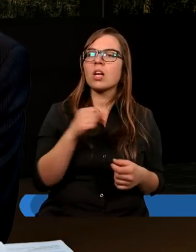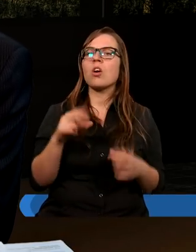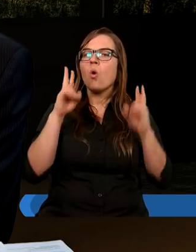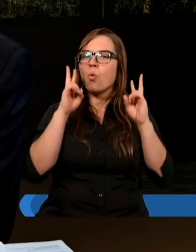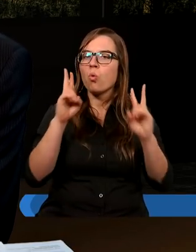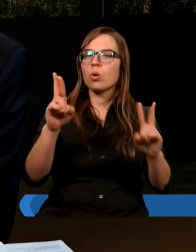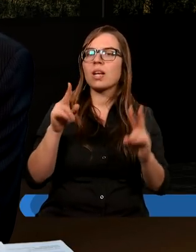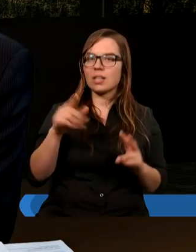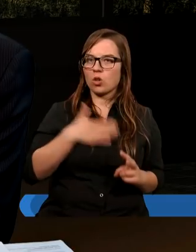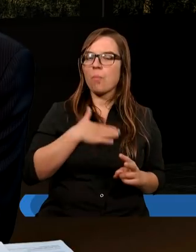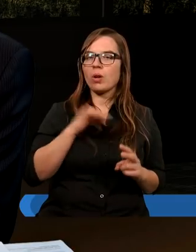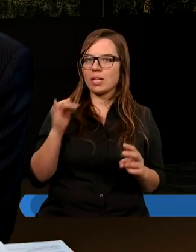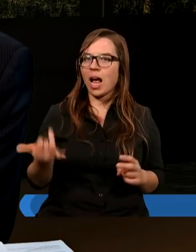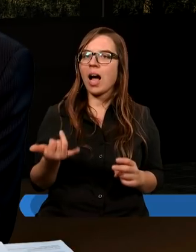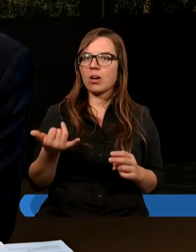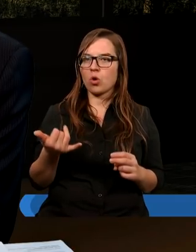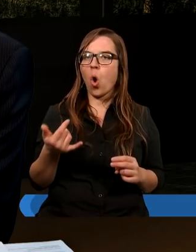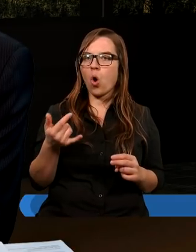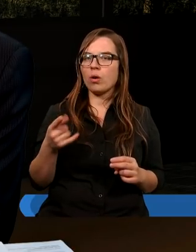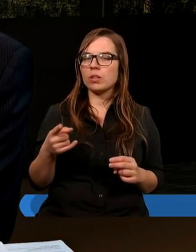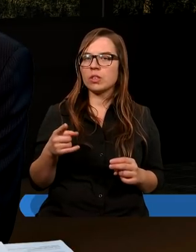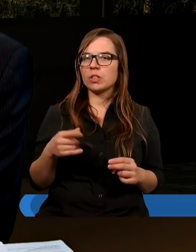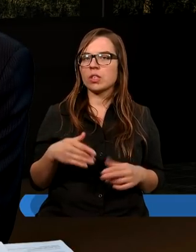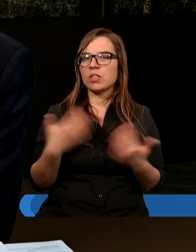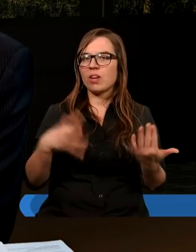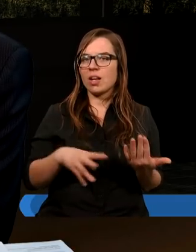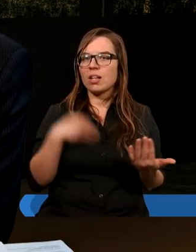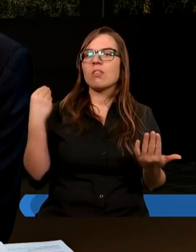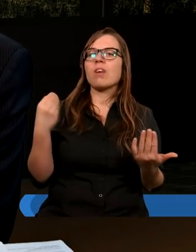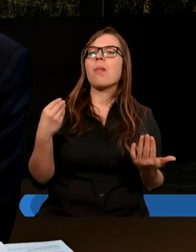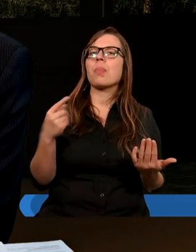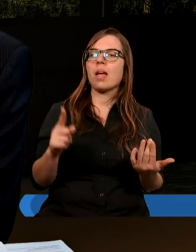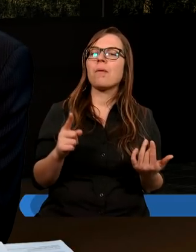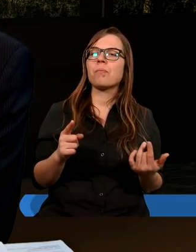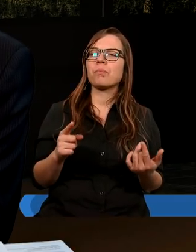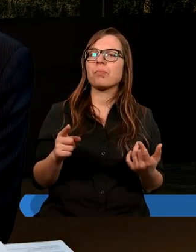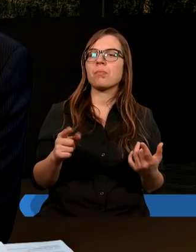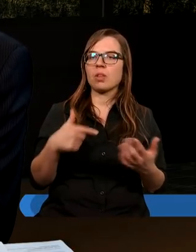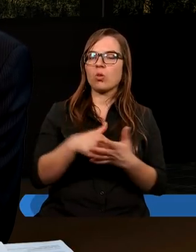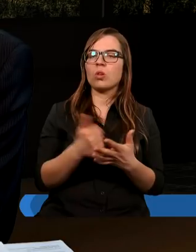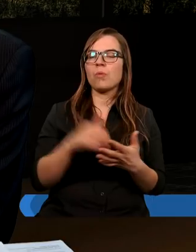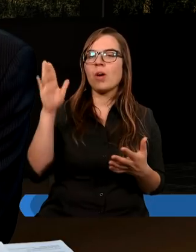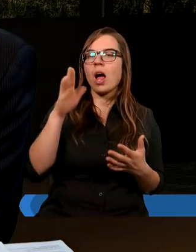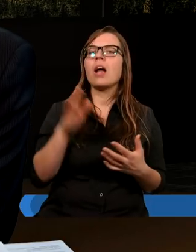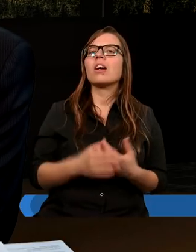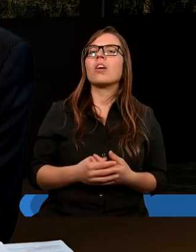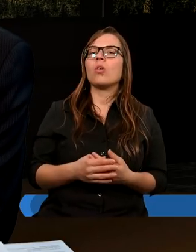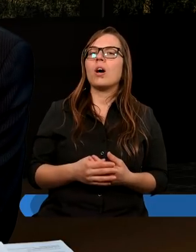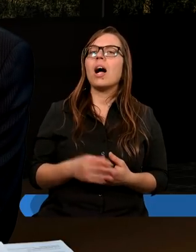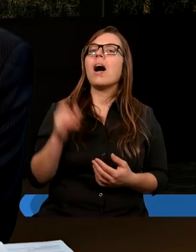uznającą sobotę jako Dzień Święty z ustanowienia Bożego.